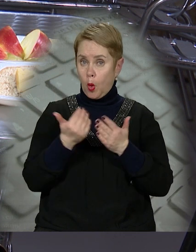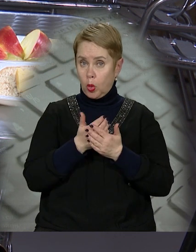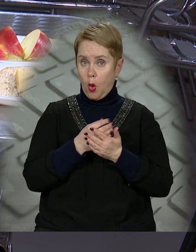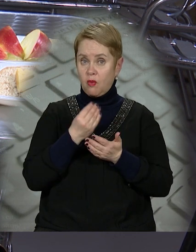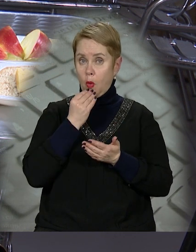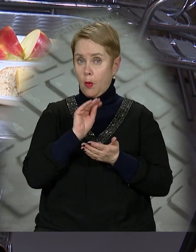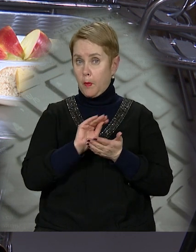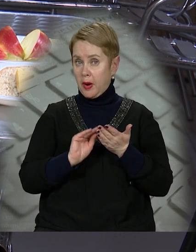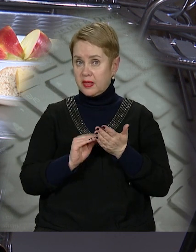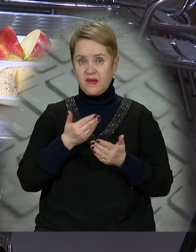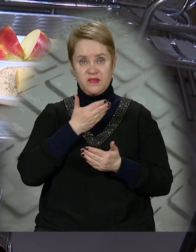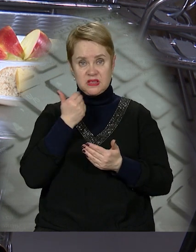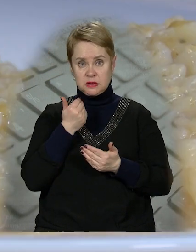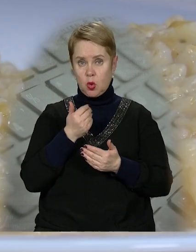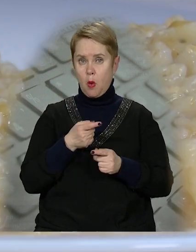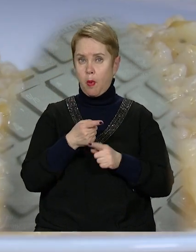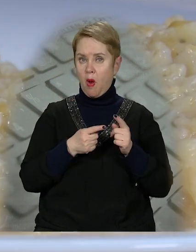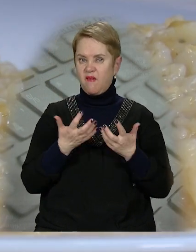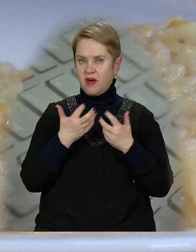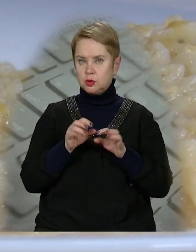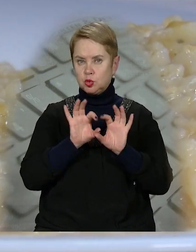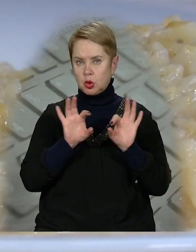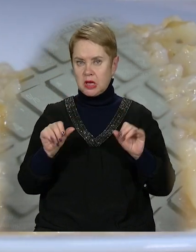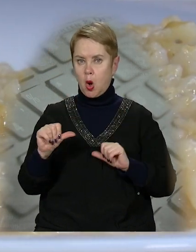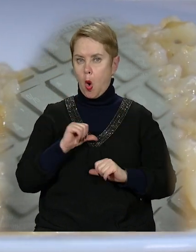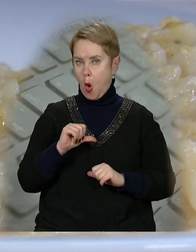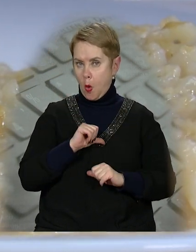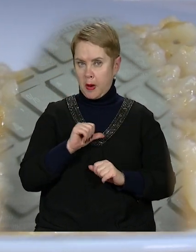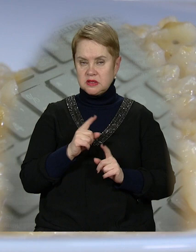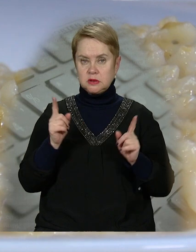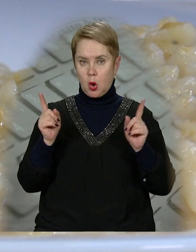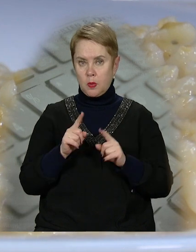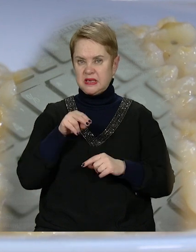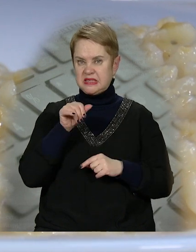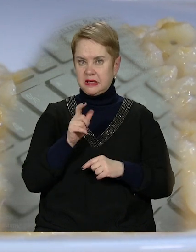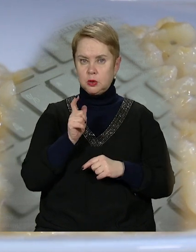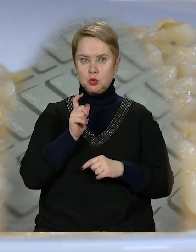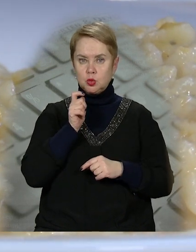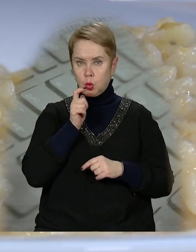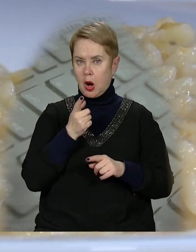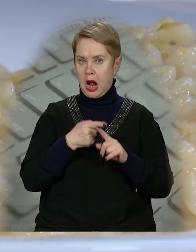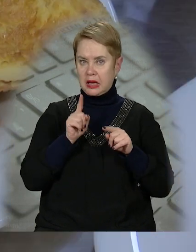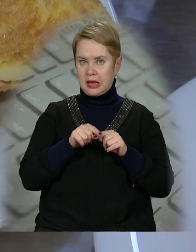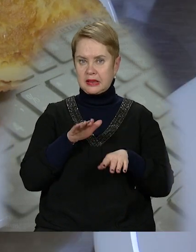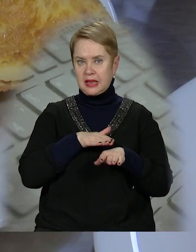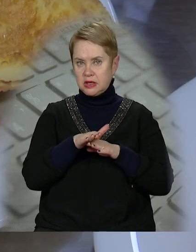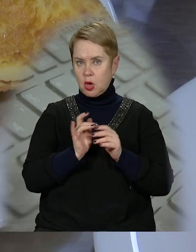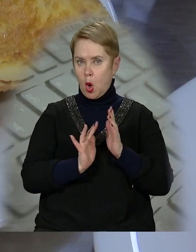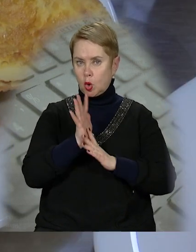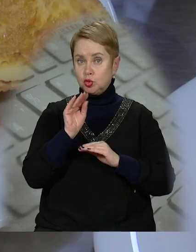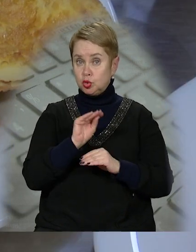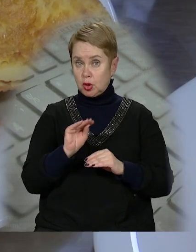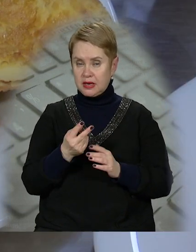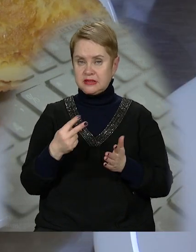новому меню повністю відсутні напівфабрикати – сосиски та ковбаси. Обмежено сіль, цукор, а також насичені та